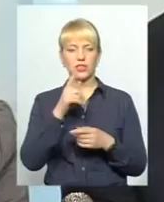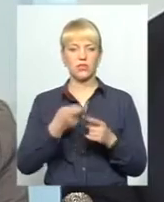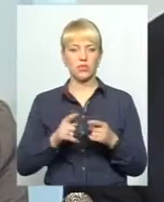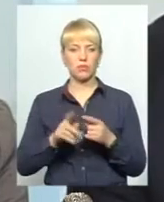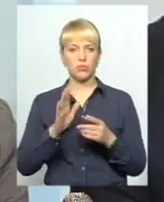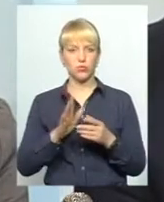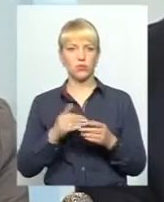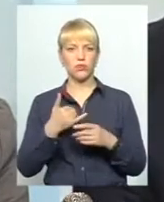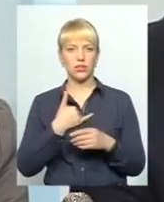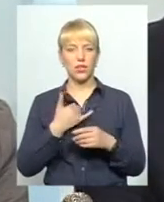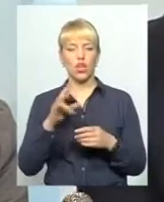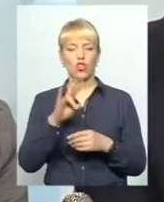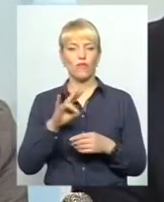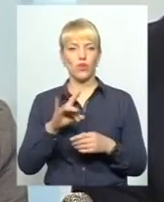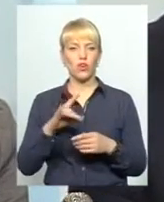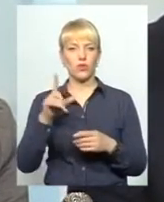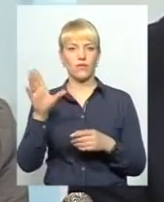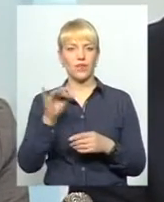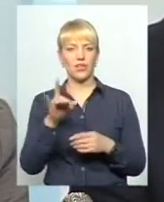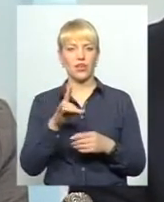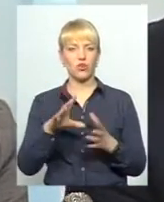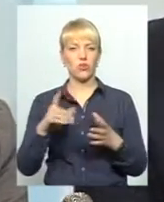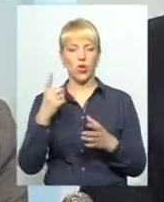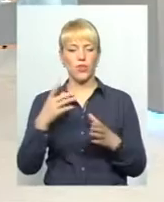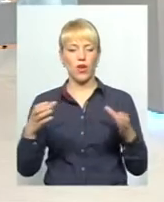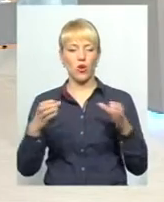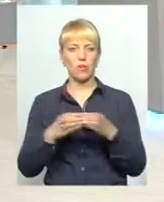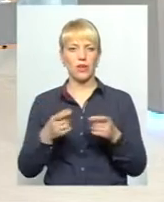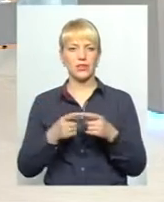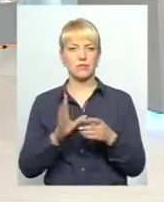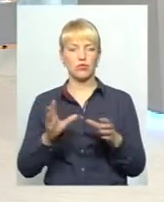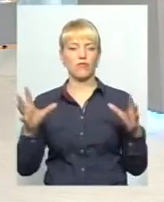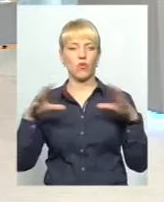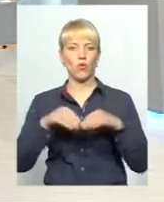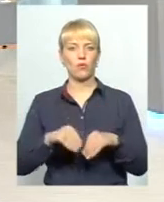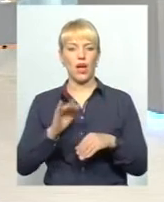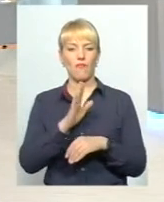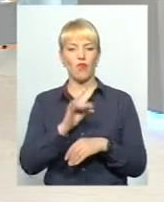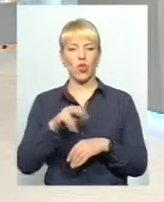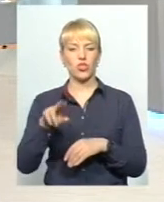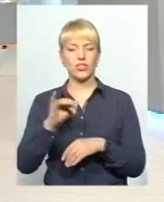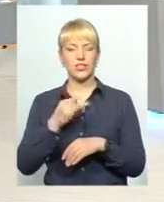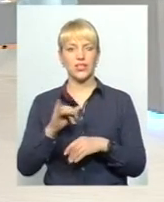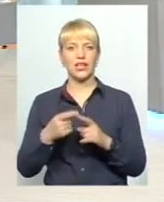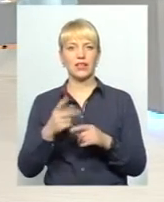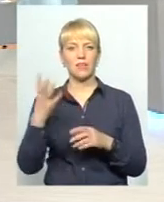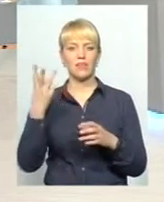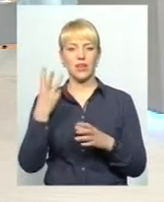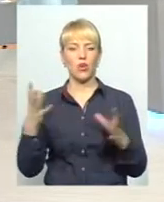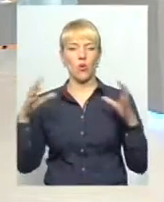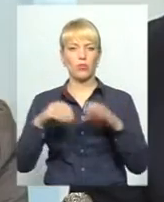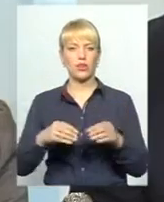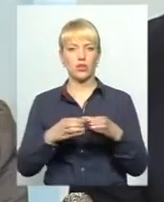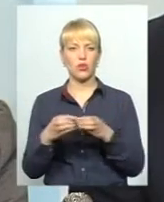Новошицький район, який ви говорите, там майже весь район – одна громада. І там це буде в комплексі. А в Волочицькому районі три об'єднаної громади, є